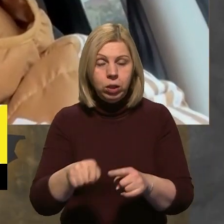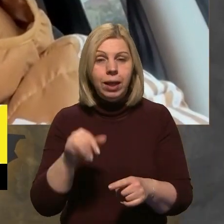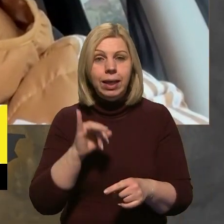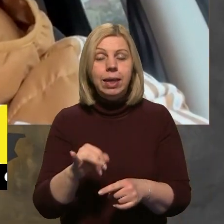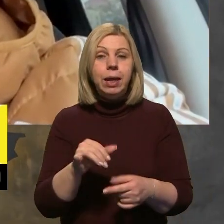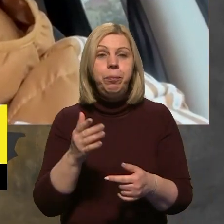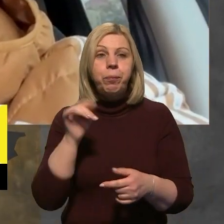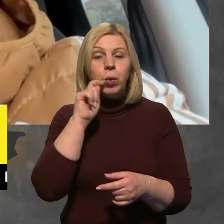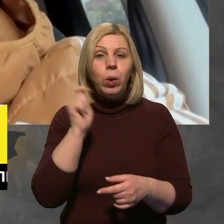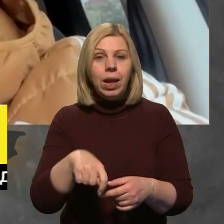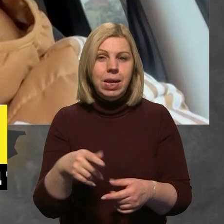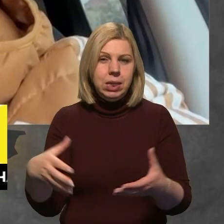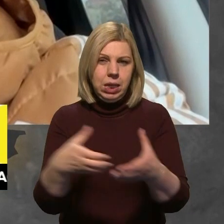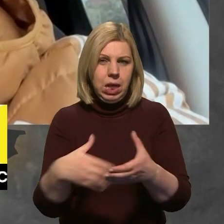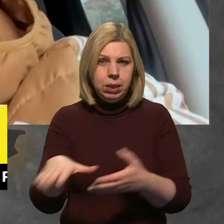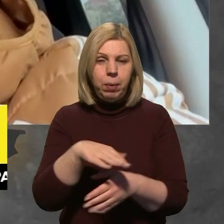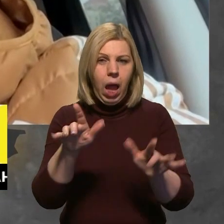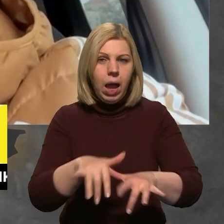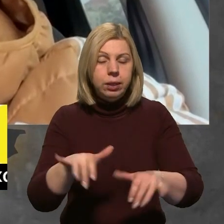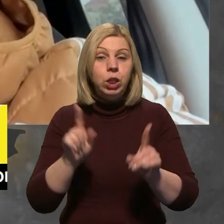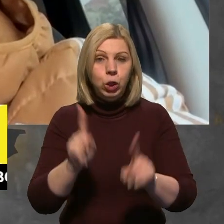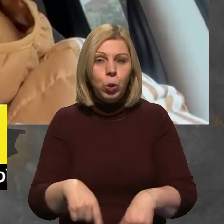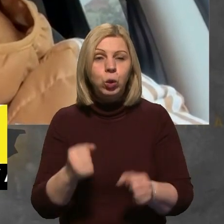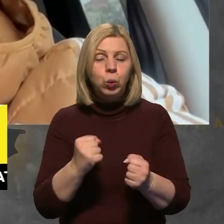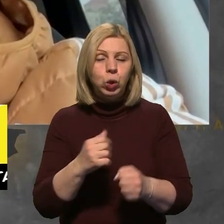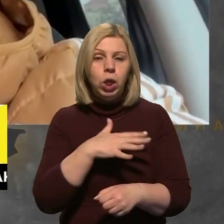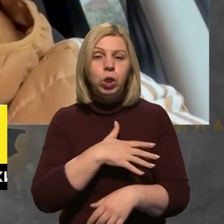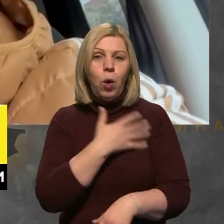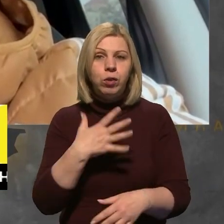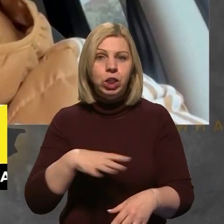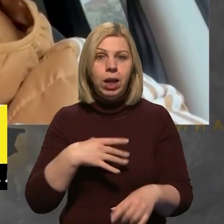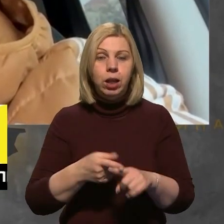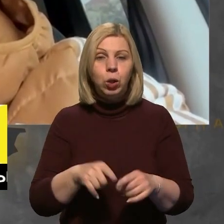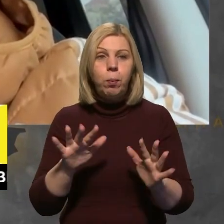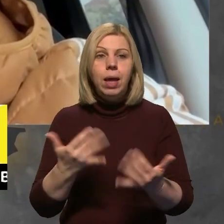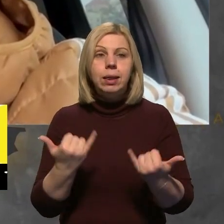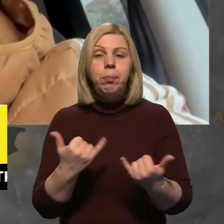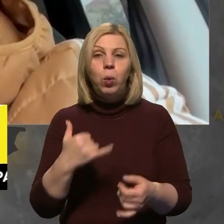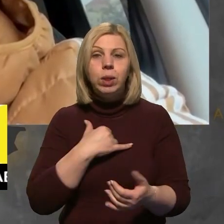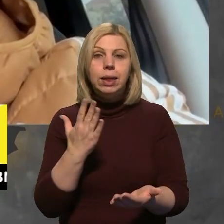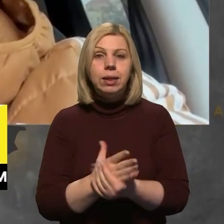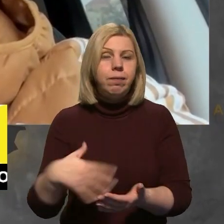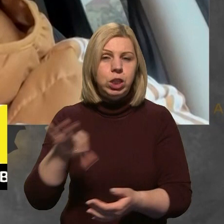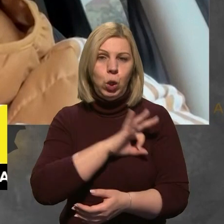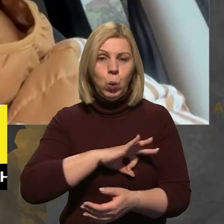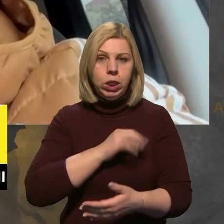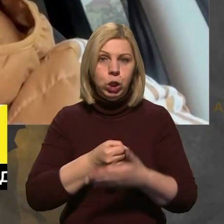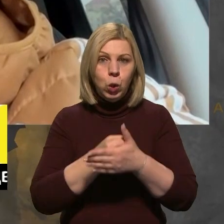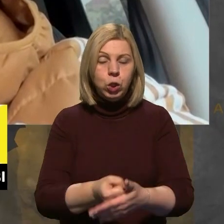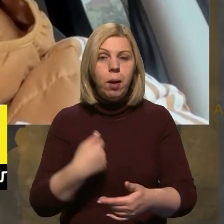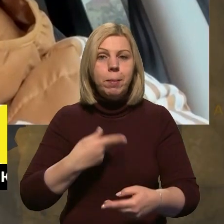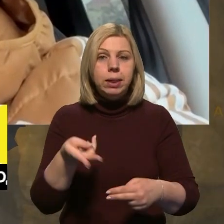Зокрема, українська спільнота IT також дуже довго чекала цього моменту. Тому тепер у нас є всі юридичні підстави. Ми